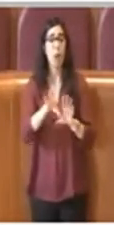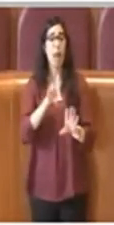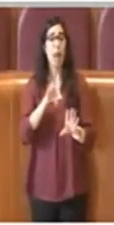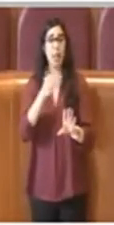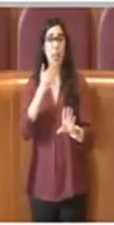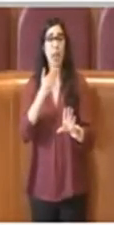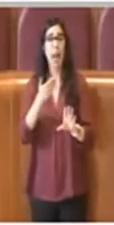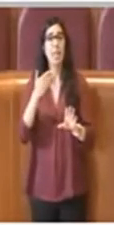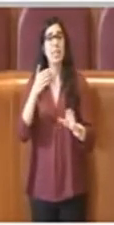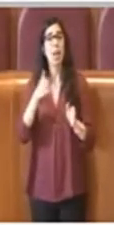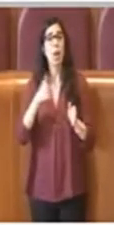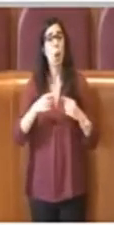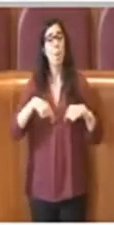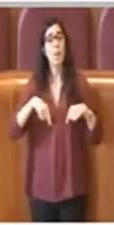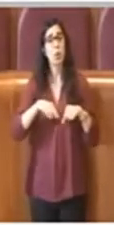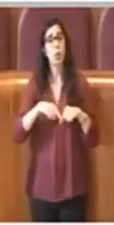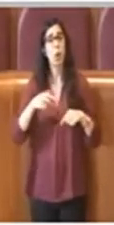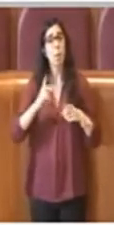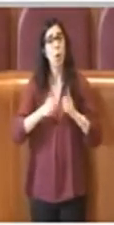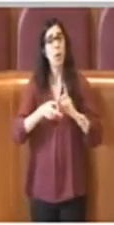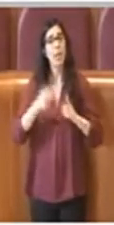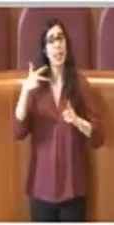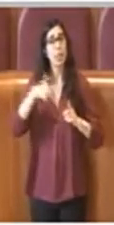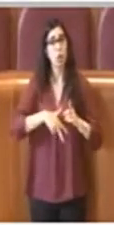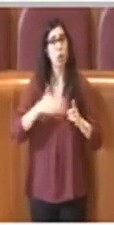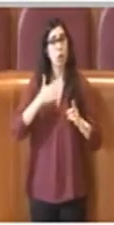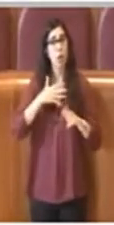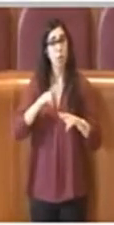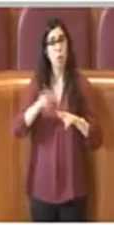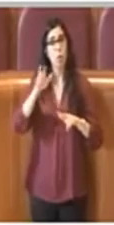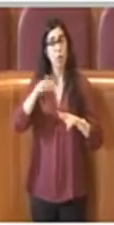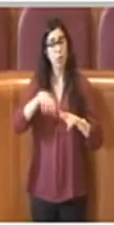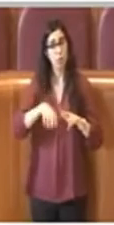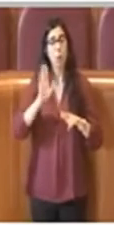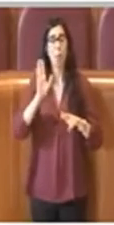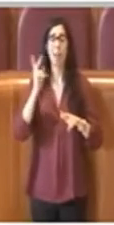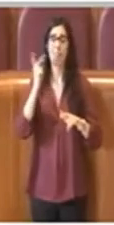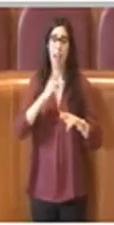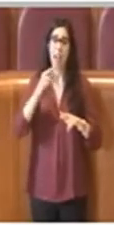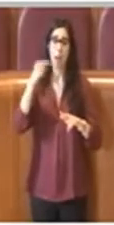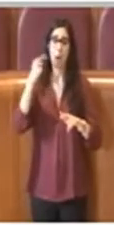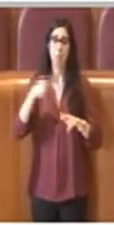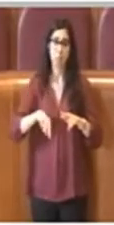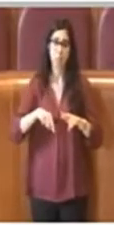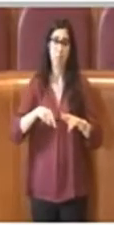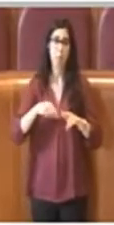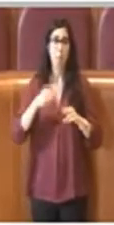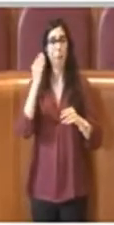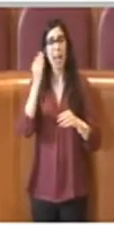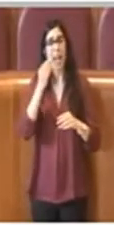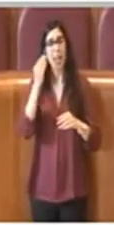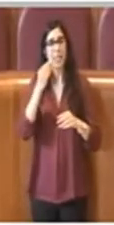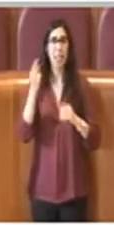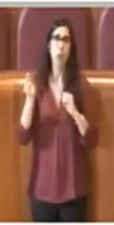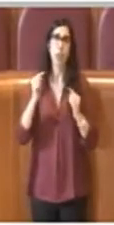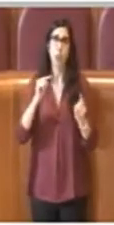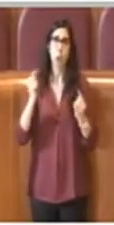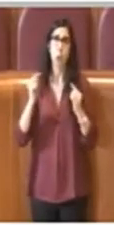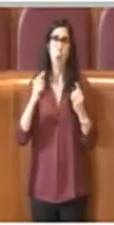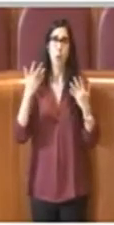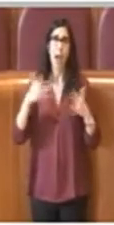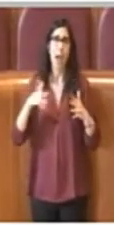Sociali del Municipio, ma di fatto questa strada è stata ampiamente discussa e non è